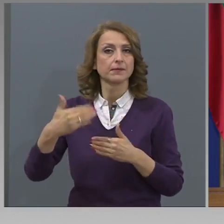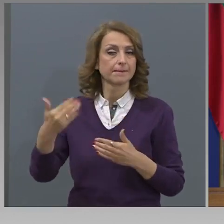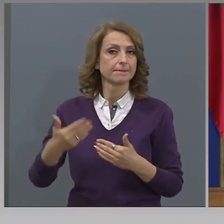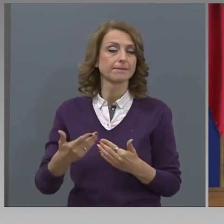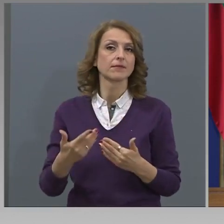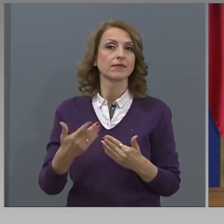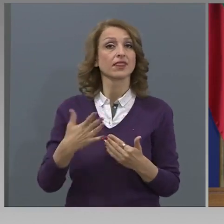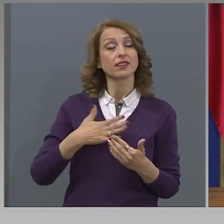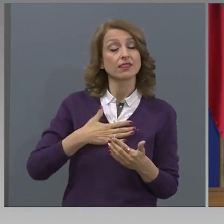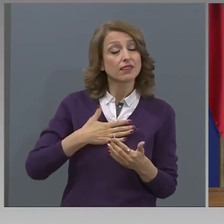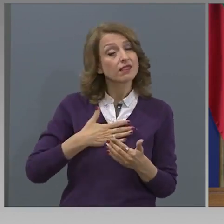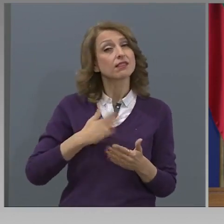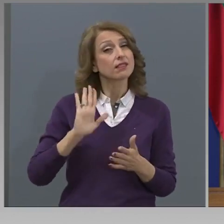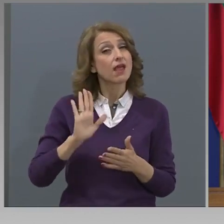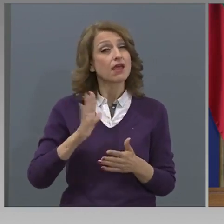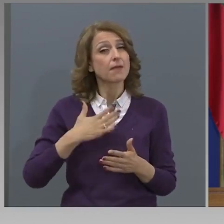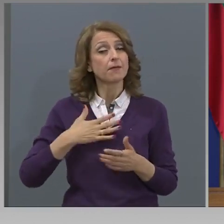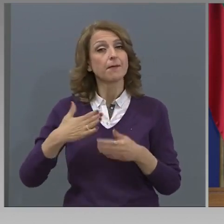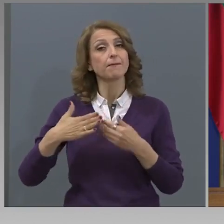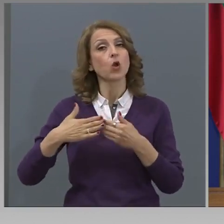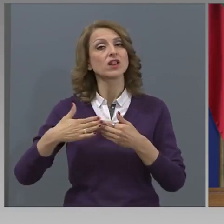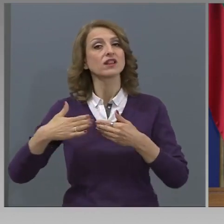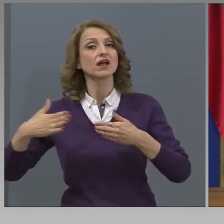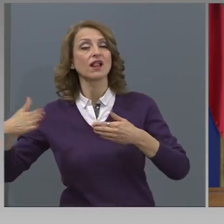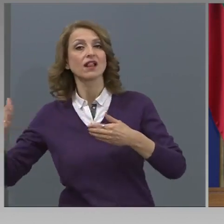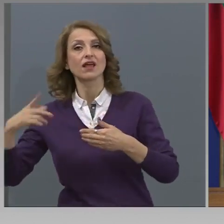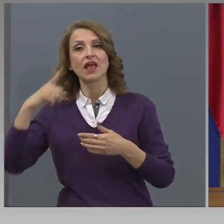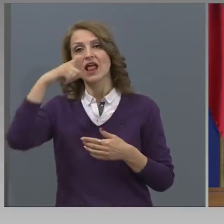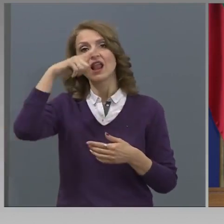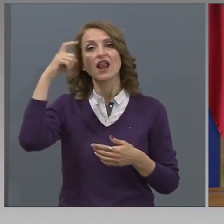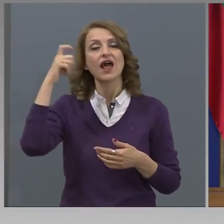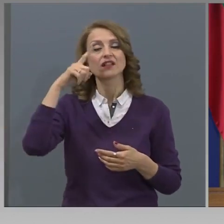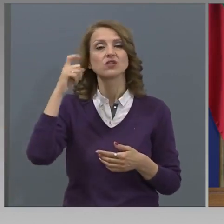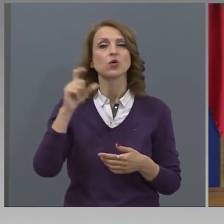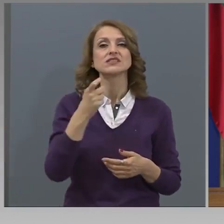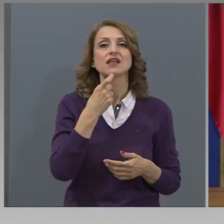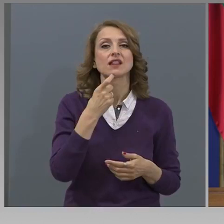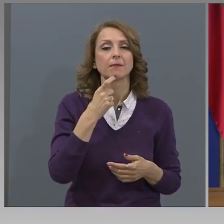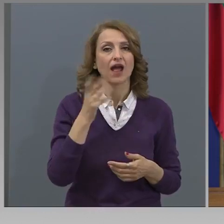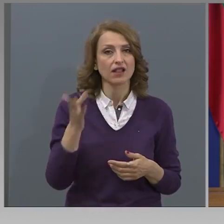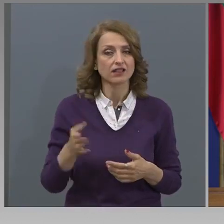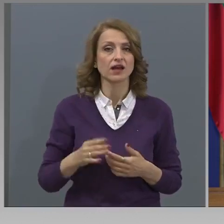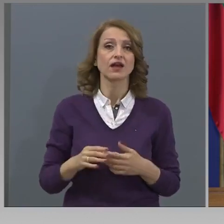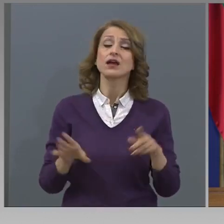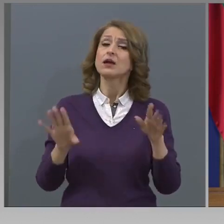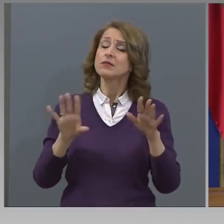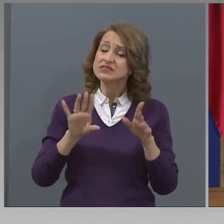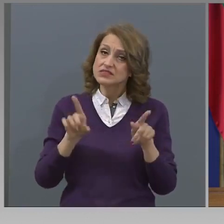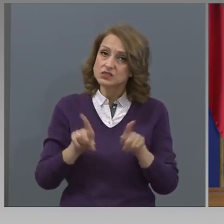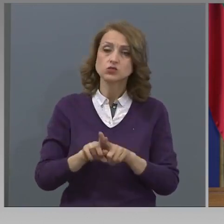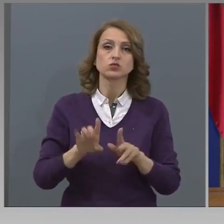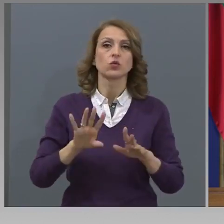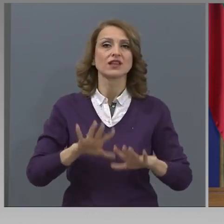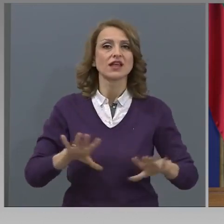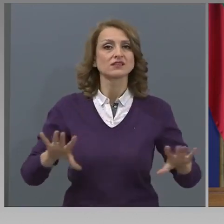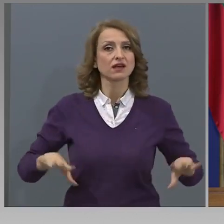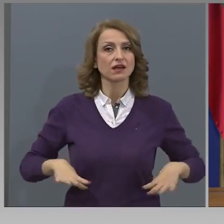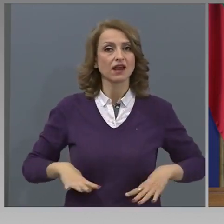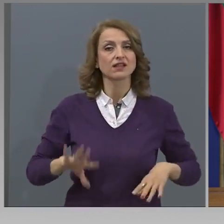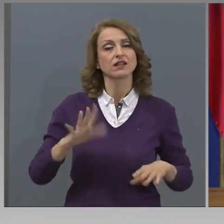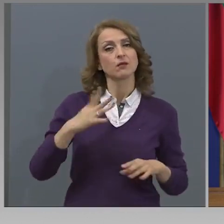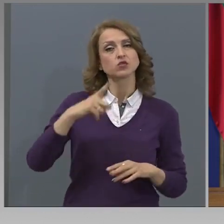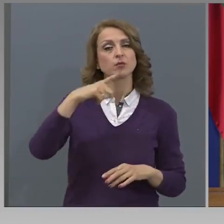да има по-дълги летни занимални. Детските градини най-вероятно ще бъдат с повече групи през